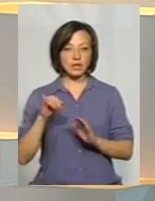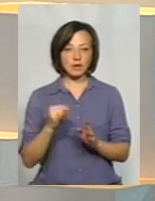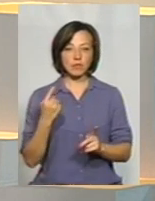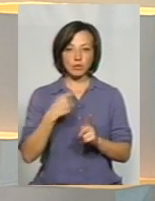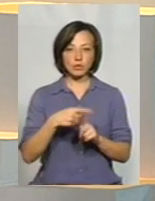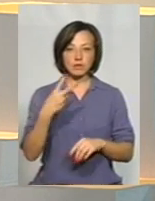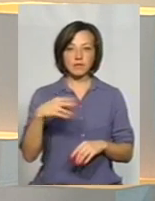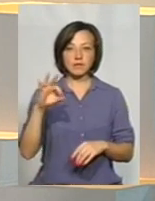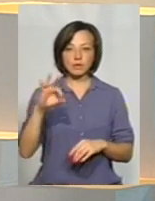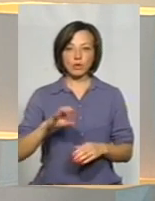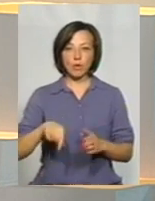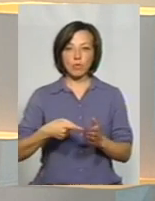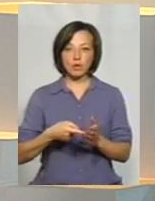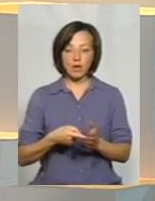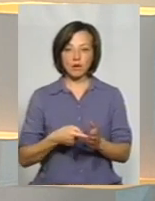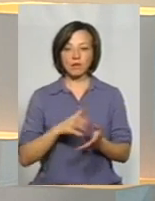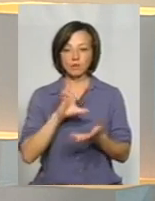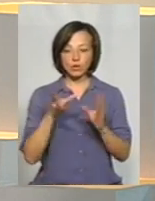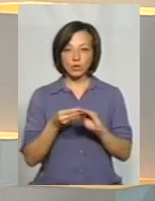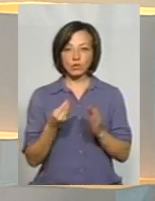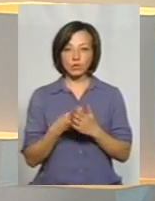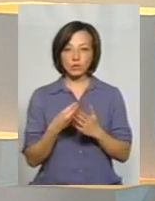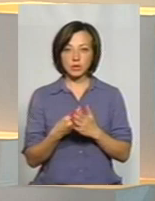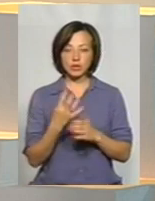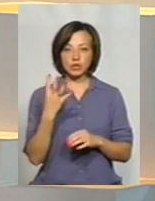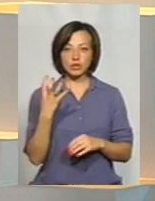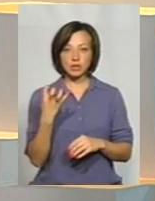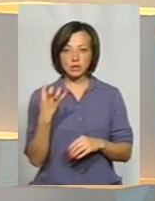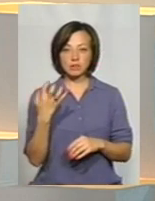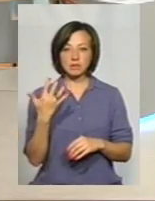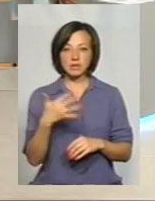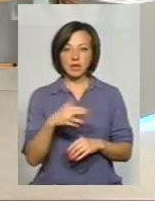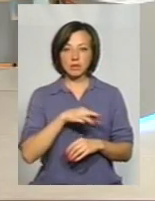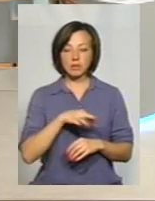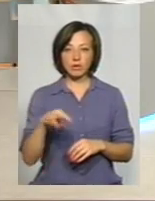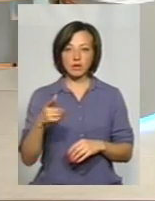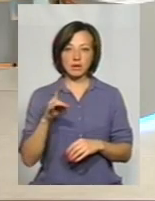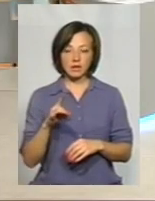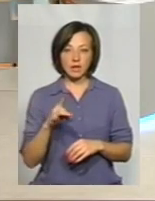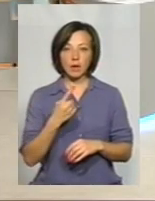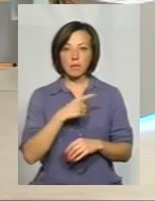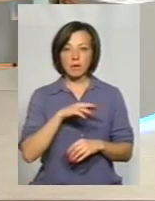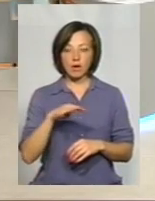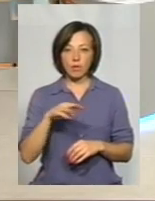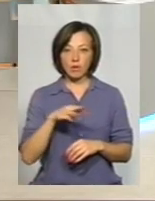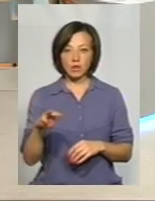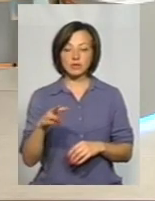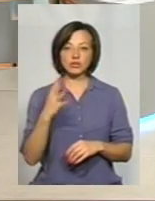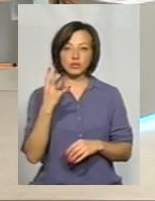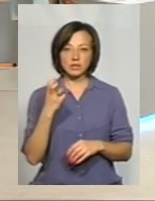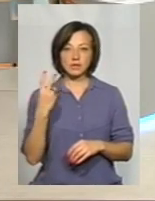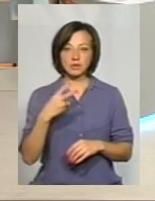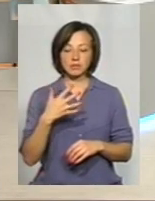числі 20% комунальних доріг. Сума складів яких складає трохи більше 450 мільйонів гривень. Тому 1 мільйон 200-450 це буде